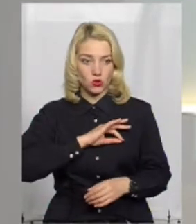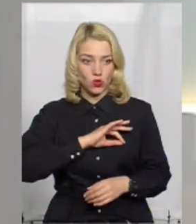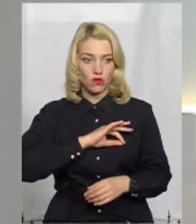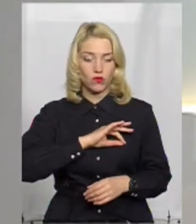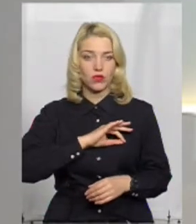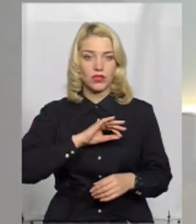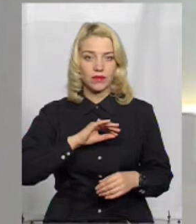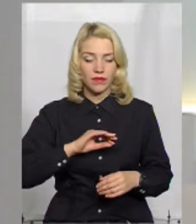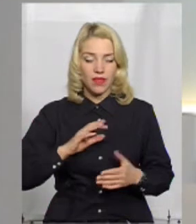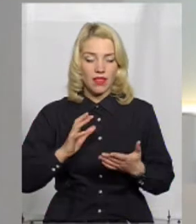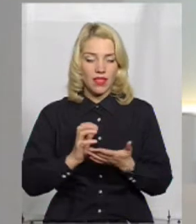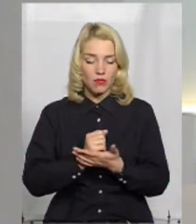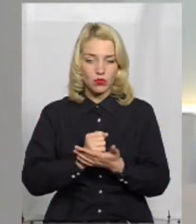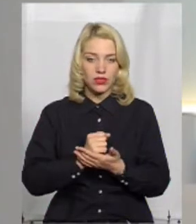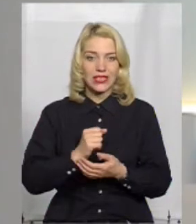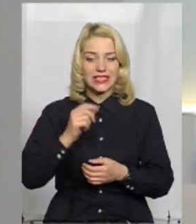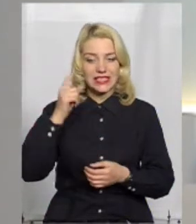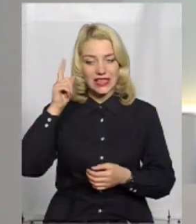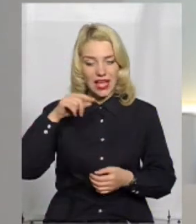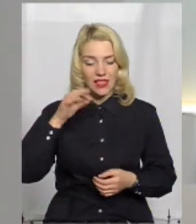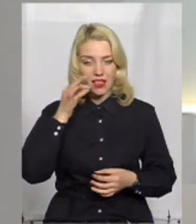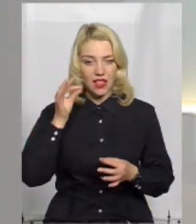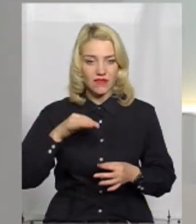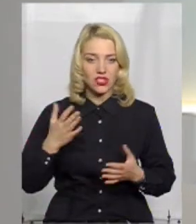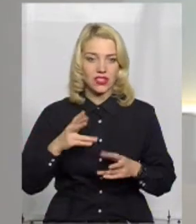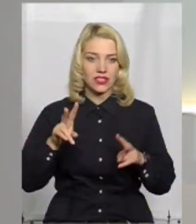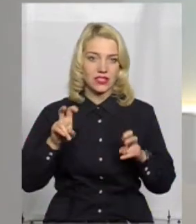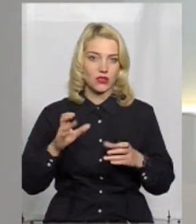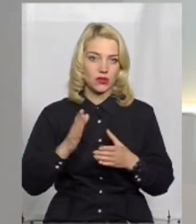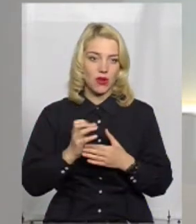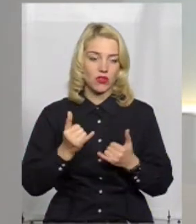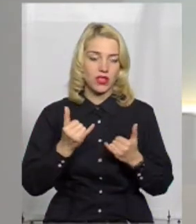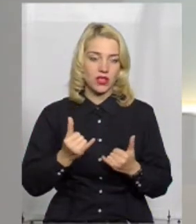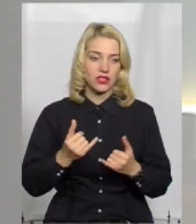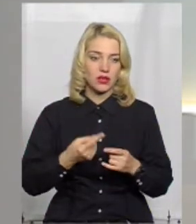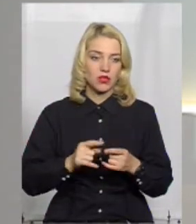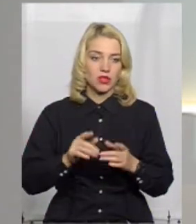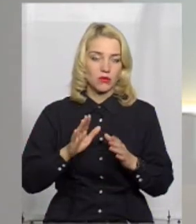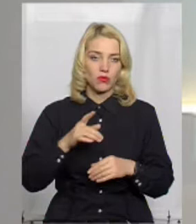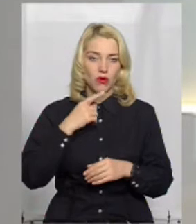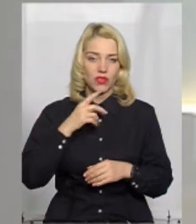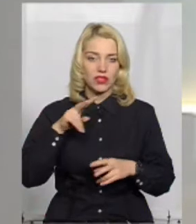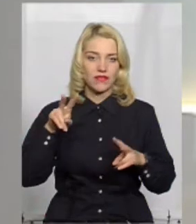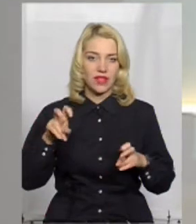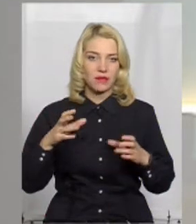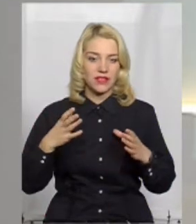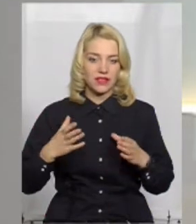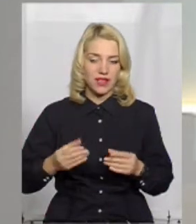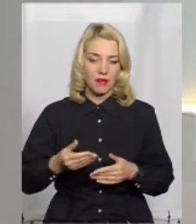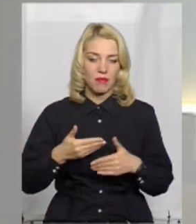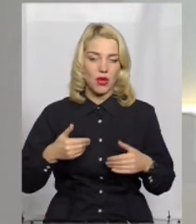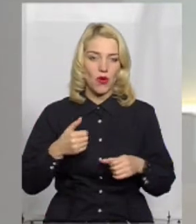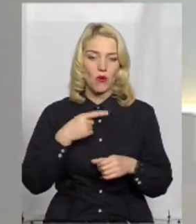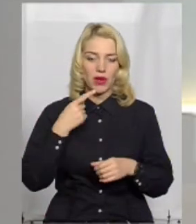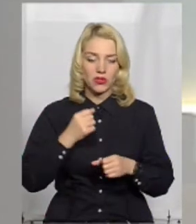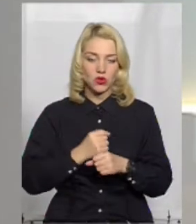набуті знання і навички? Та який статус мають наразі? Про це будемо говорити у темі дня. Ми